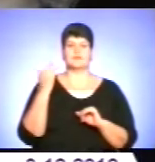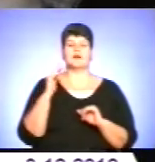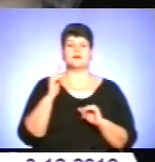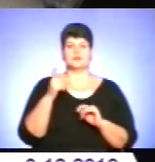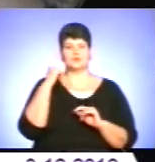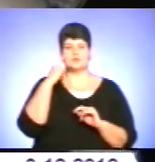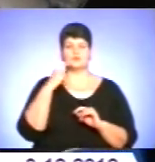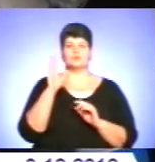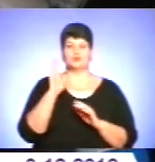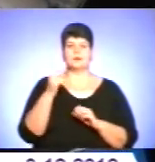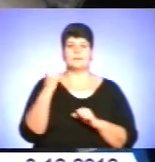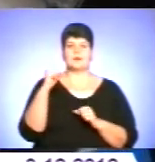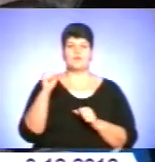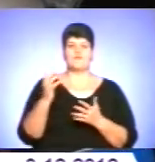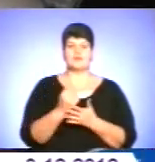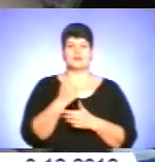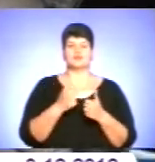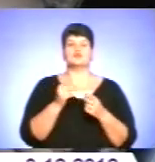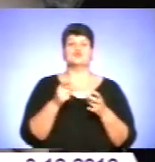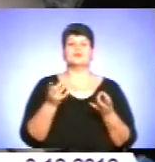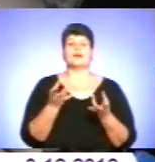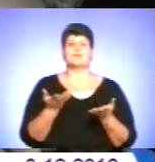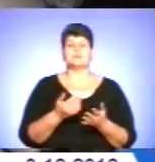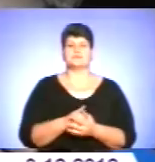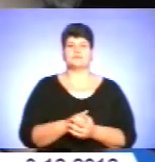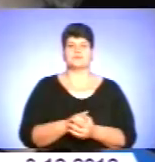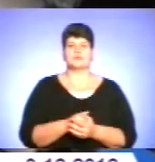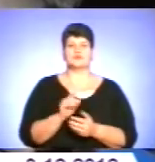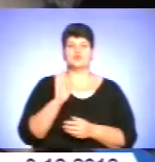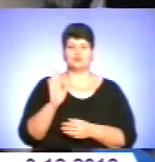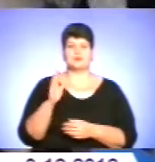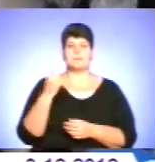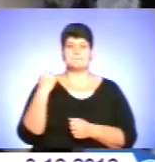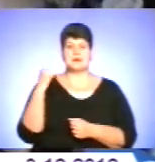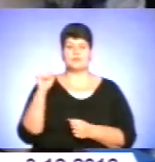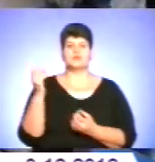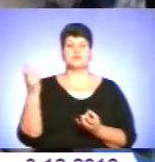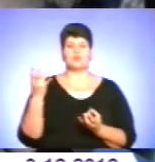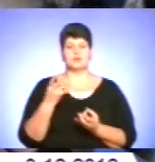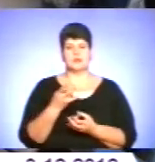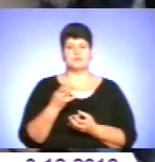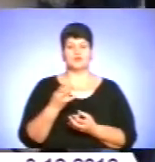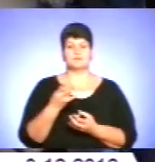стати переможцем, щоб виграти конкурс, що для цього потрібно? Для того, щоб стати переможцем, потрібно